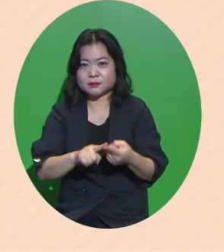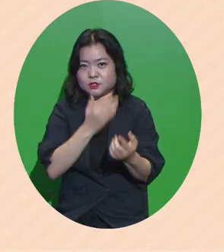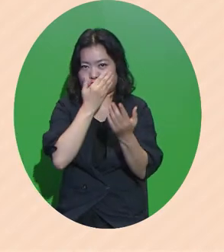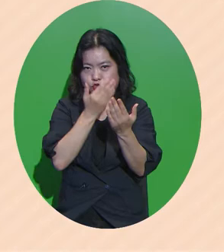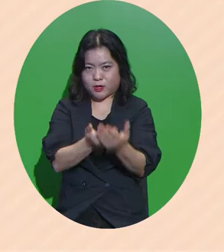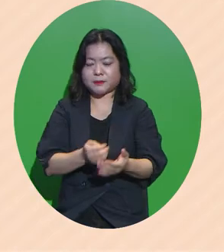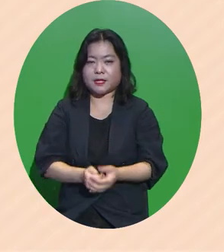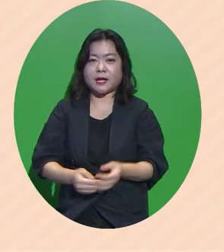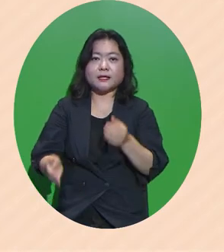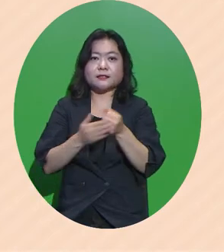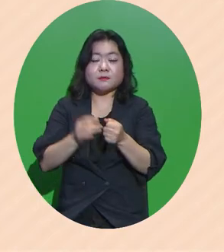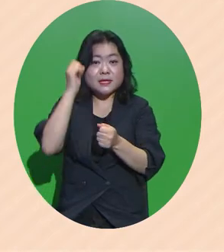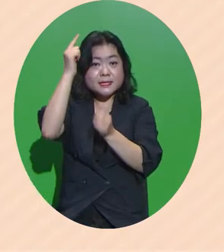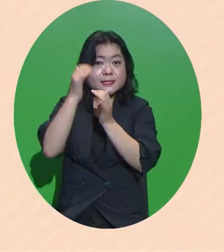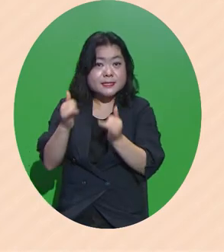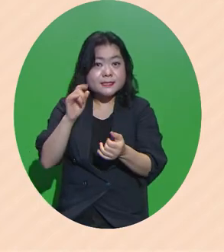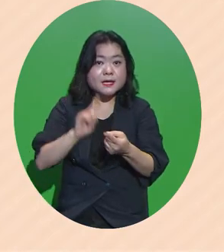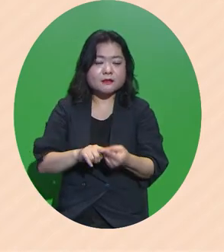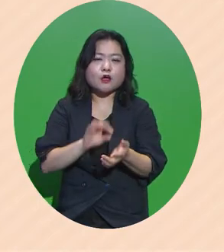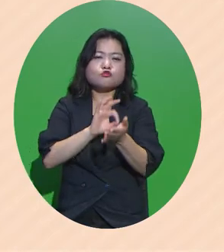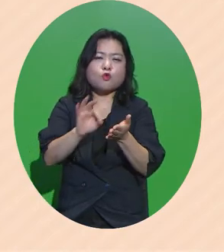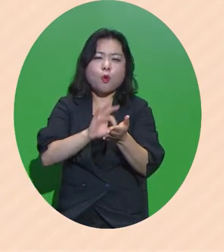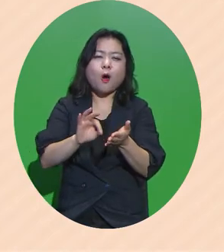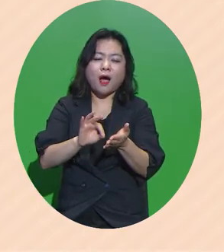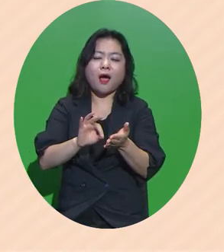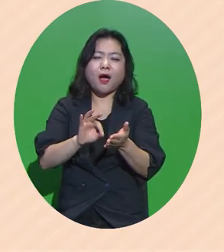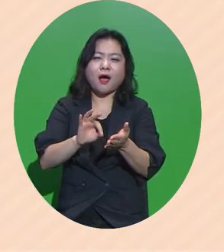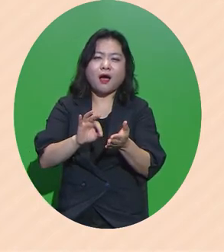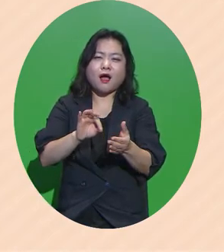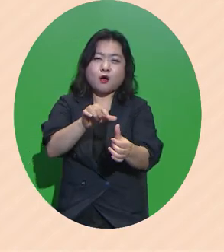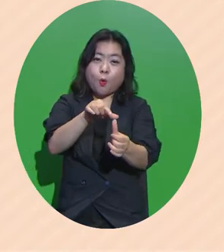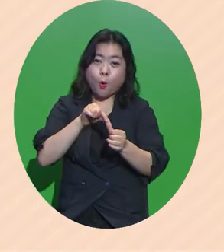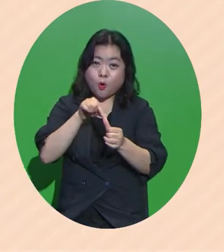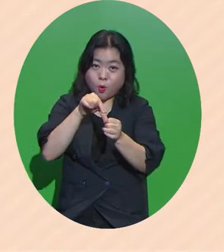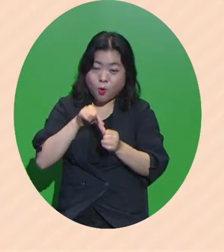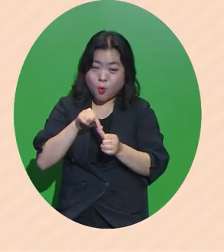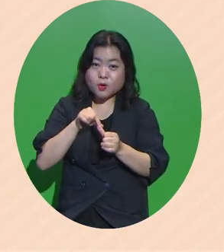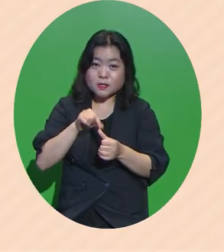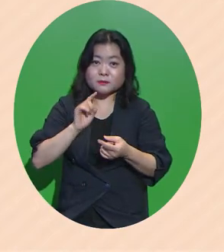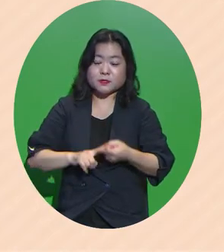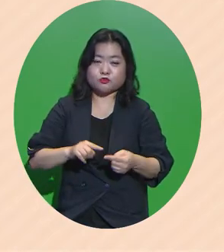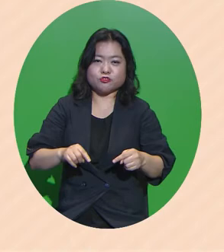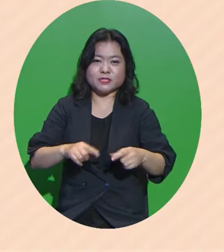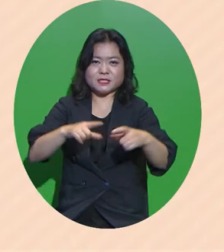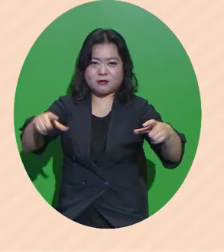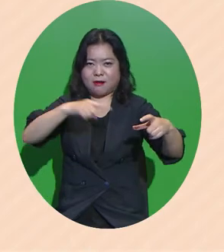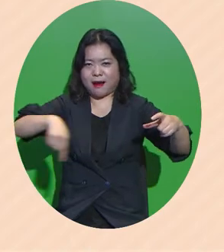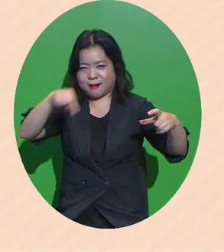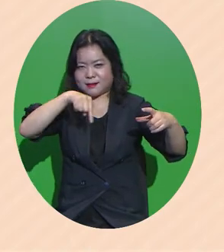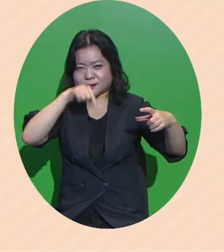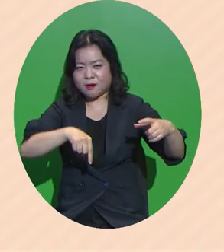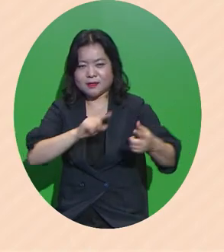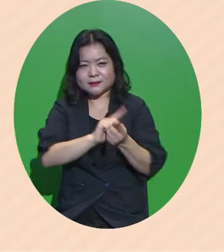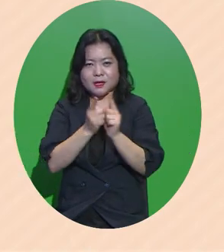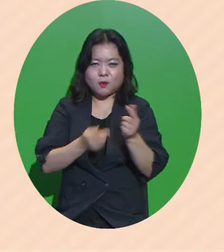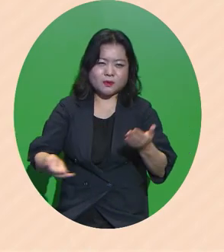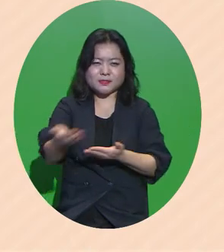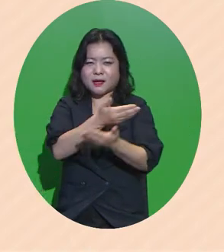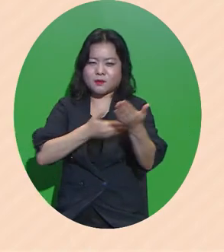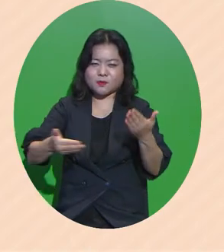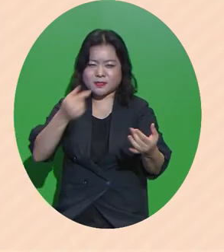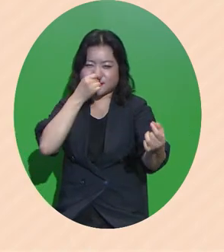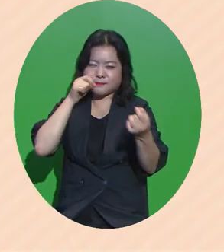따라서 인재의 수요와 공급이 우리 지역의 혁신체제 안에서 상호작용을